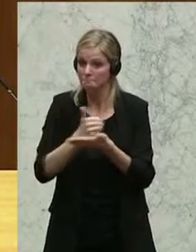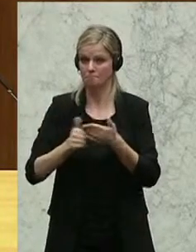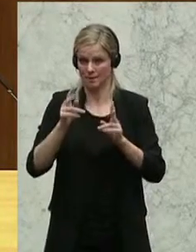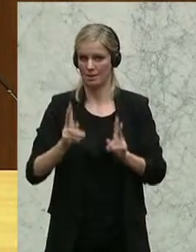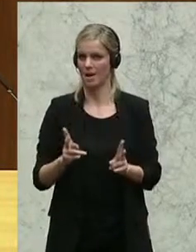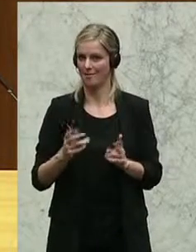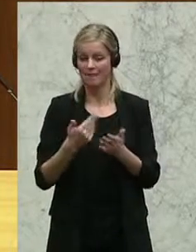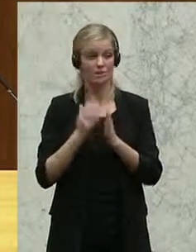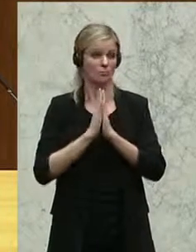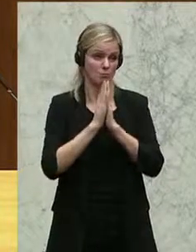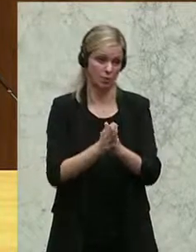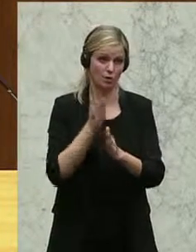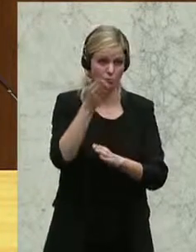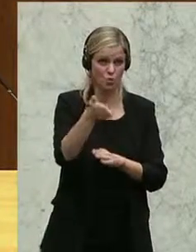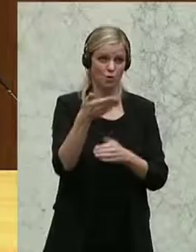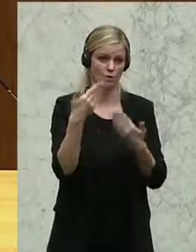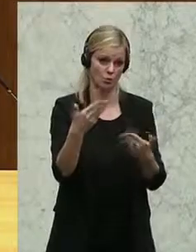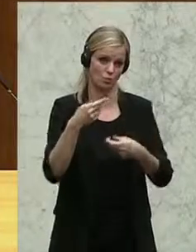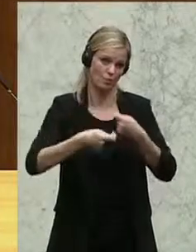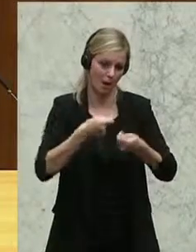Bitte in dieser Richtung etwas zu tun. Und danke.